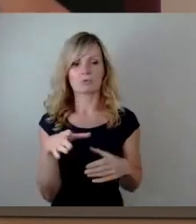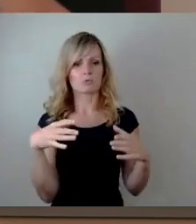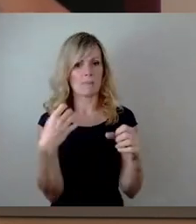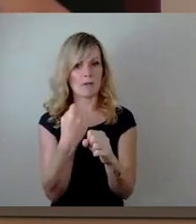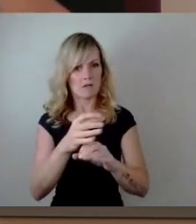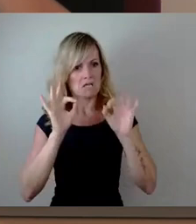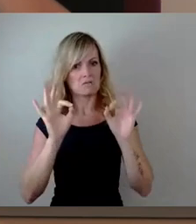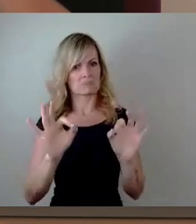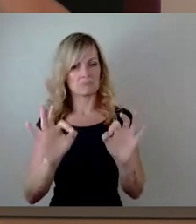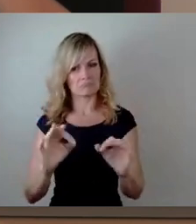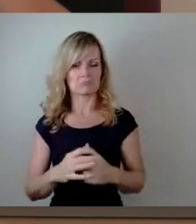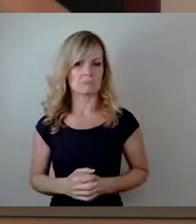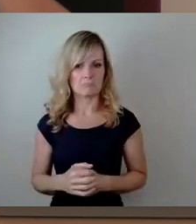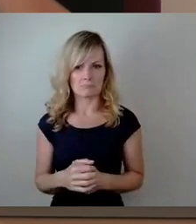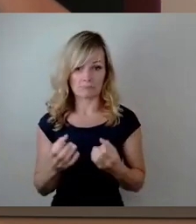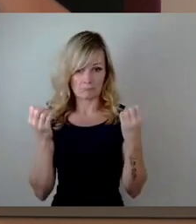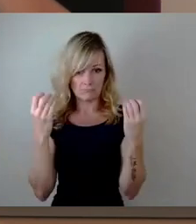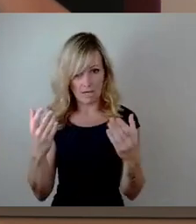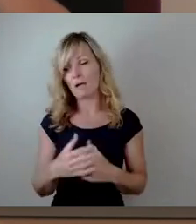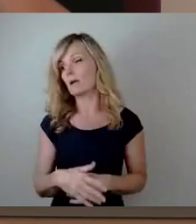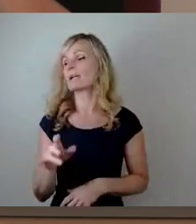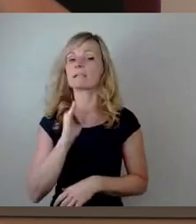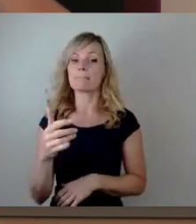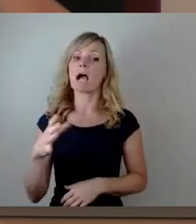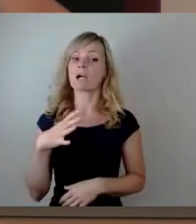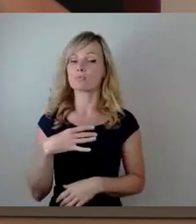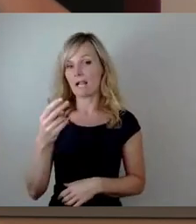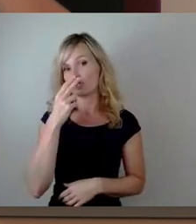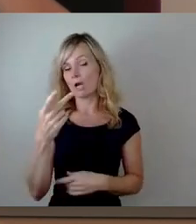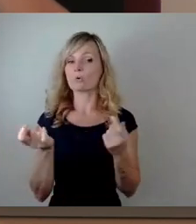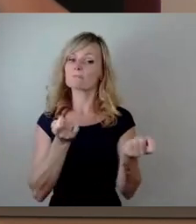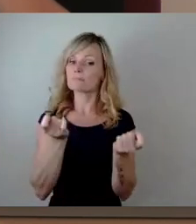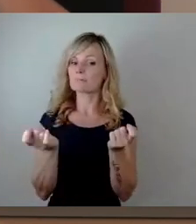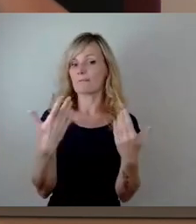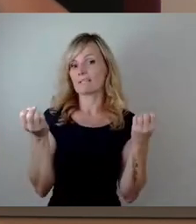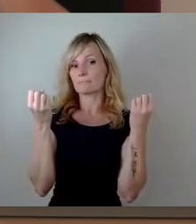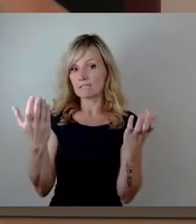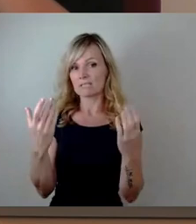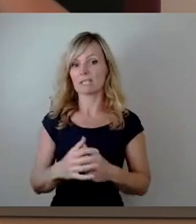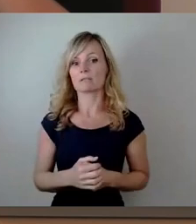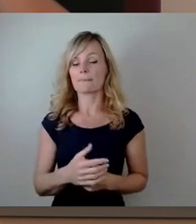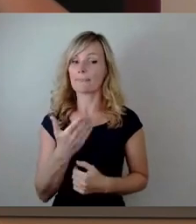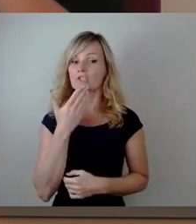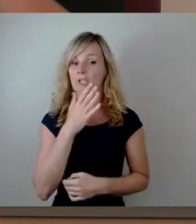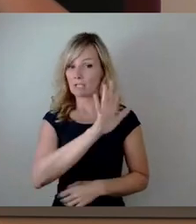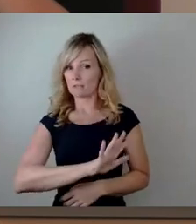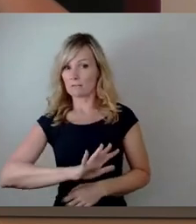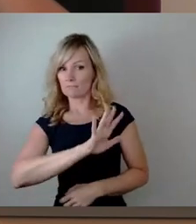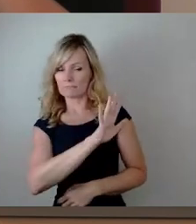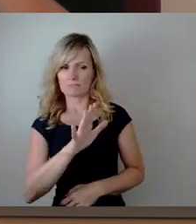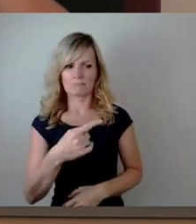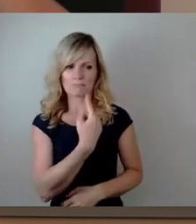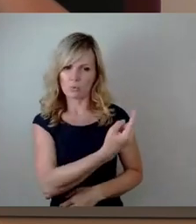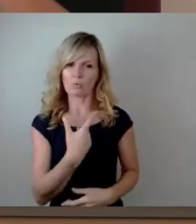ist gut. Wir müssen natürlich immer aktuell vermitteln, was geschieht. Und die Tschechinnen und Tschechen verhalten sich so,